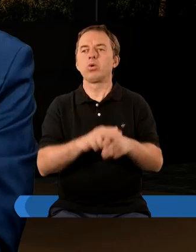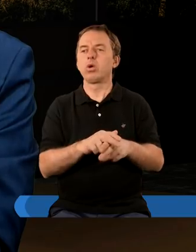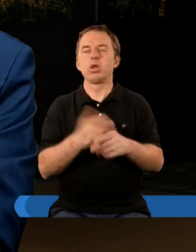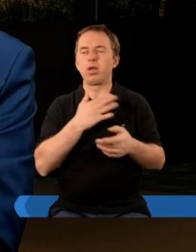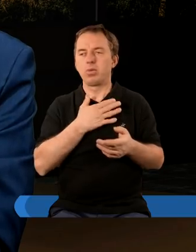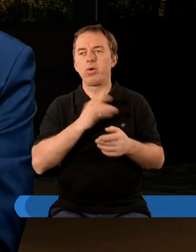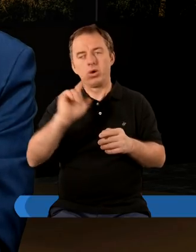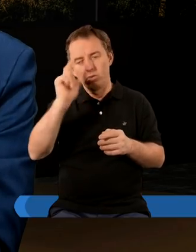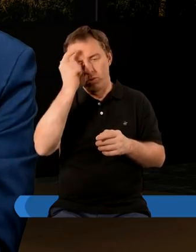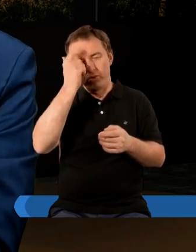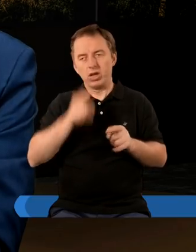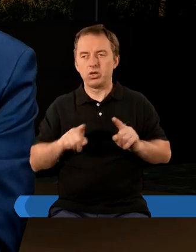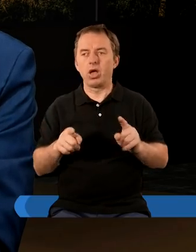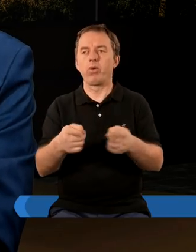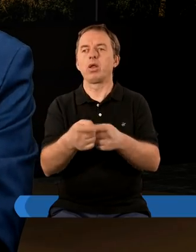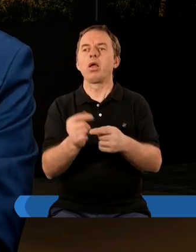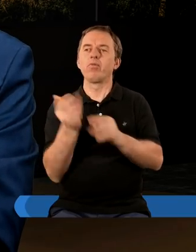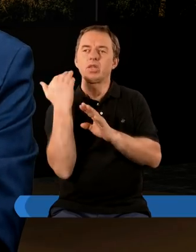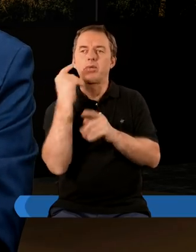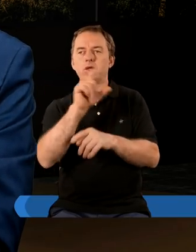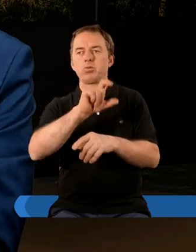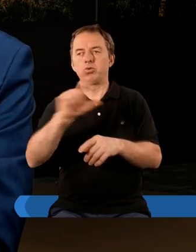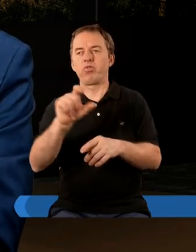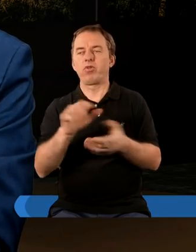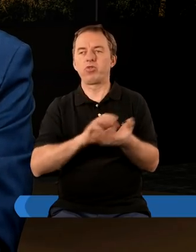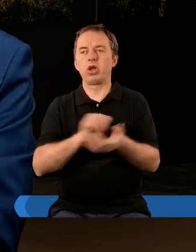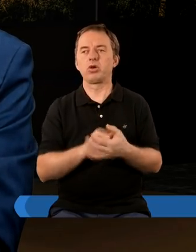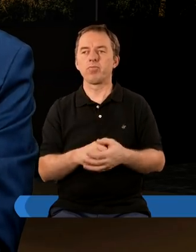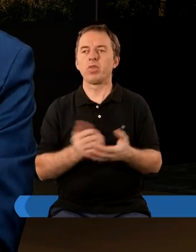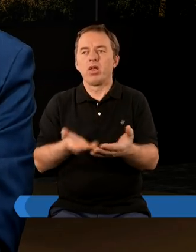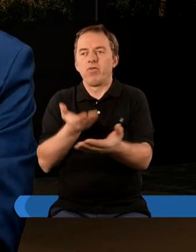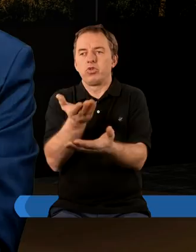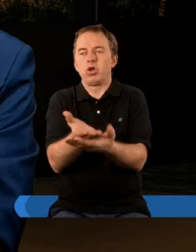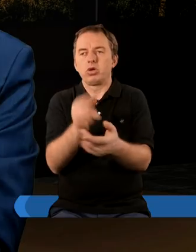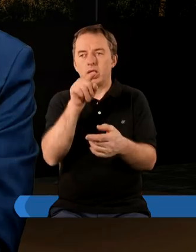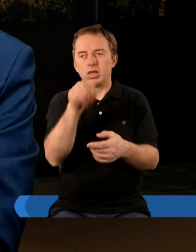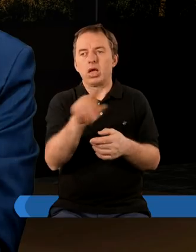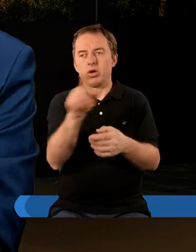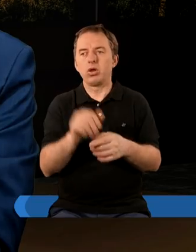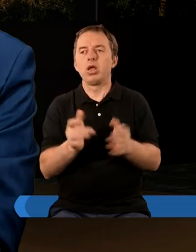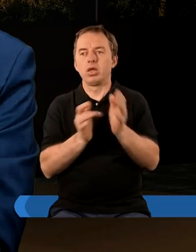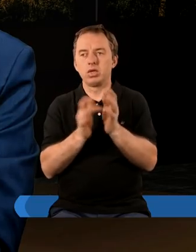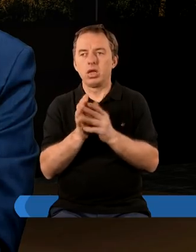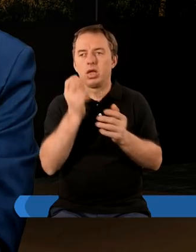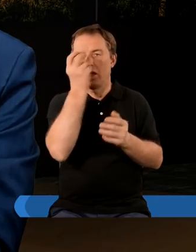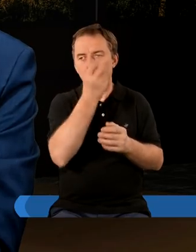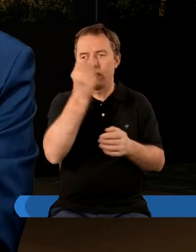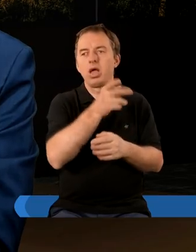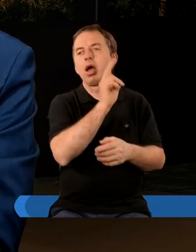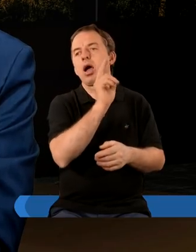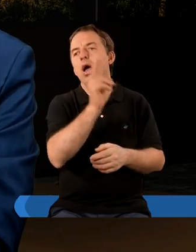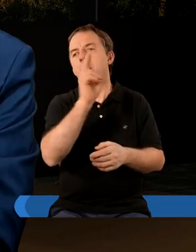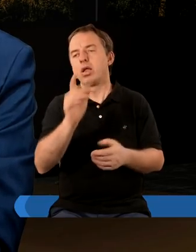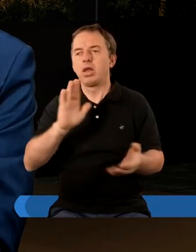nie odgrywała aż tak wielkiej roli w tamtym świecie. Czyli wniosek z tego, że Jezus interesował się